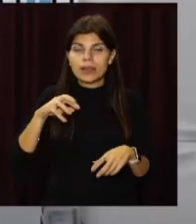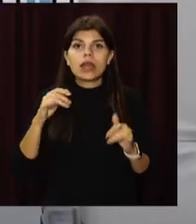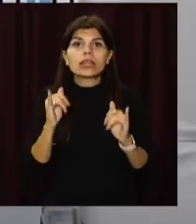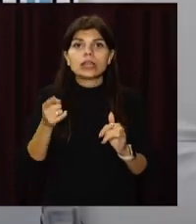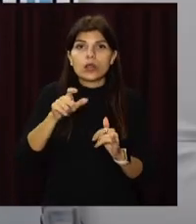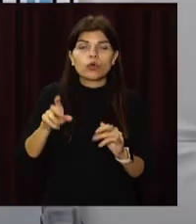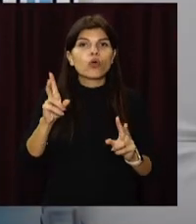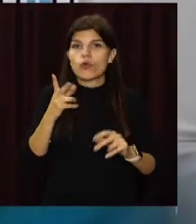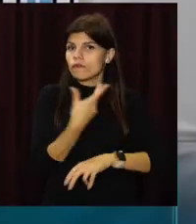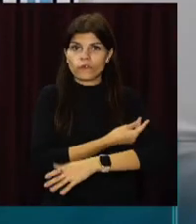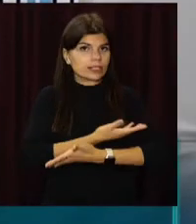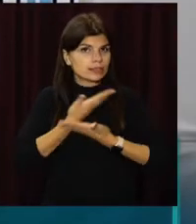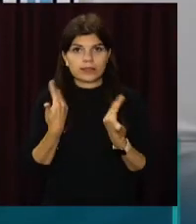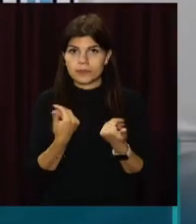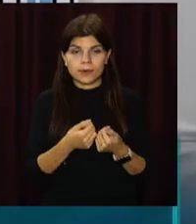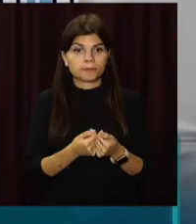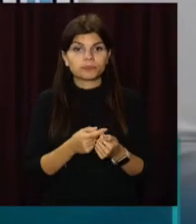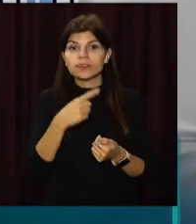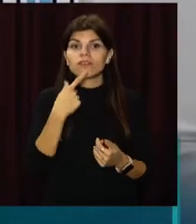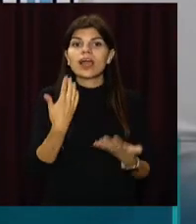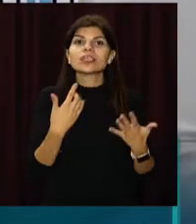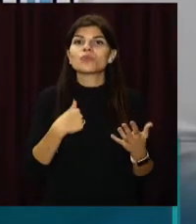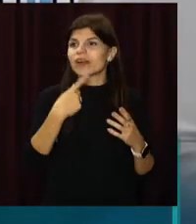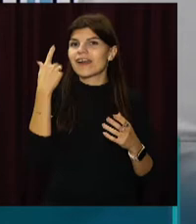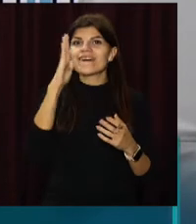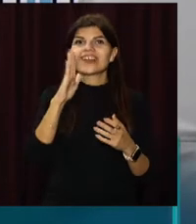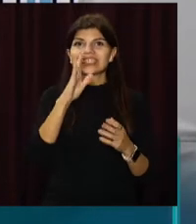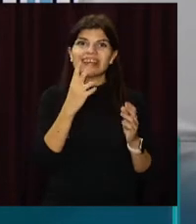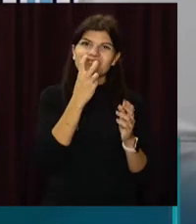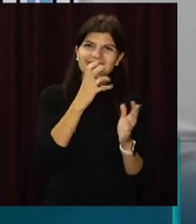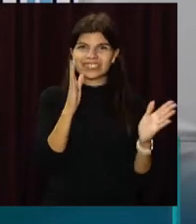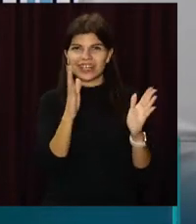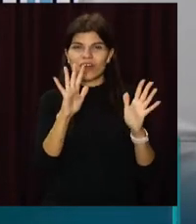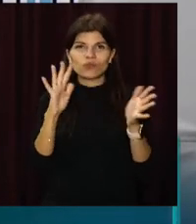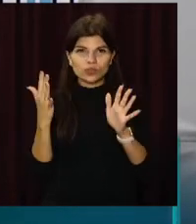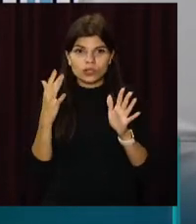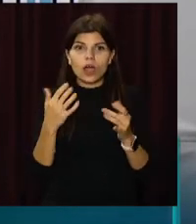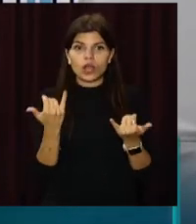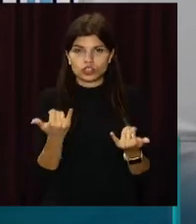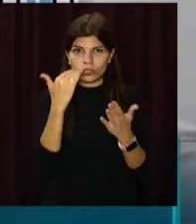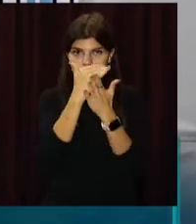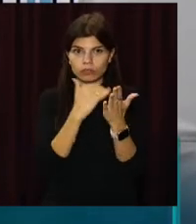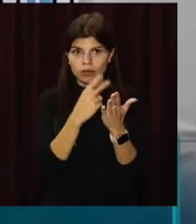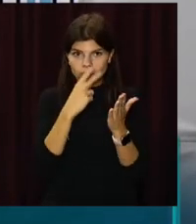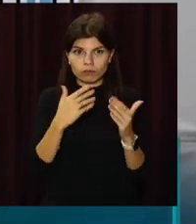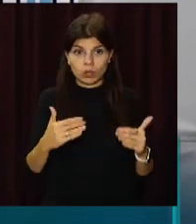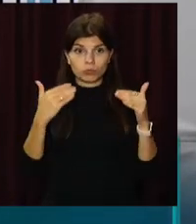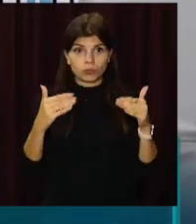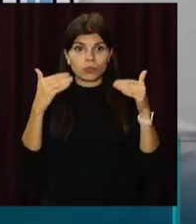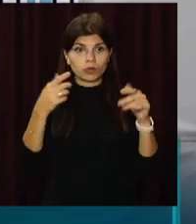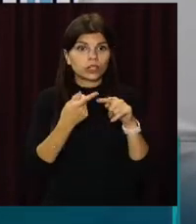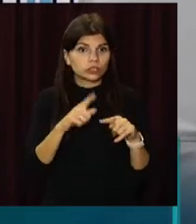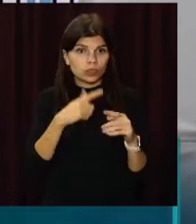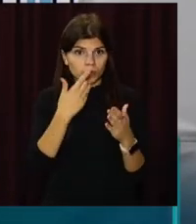Якщо на початку вересня ми реєстрували до 200 випадків, то як бачимо згідно статистичних даних, то вже це